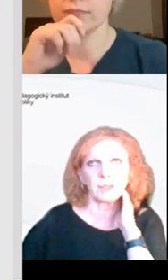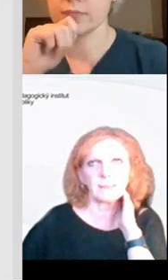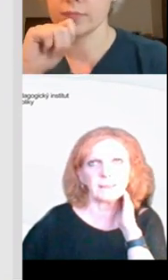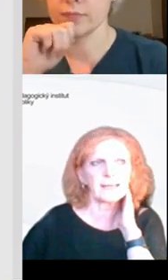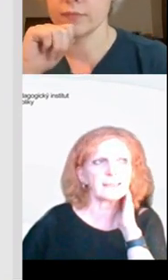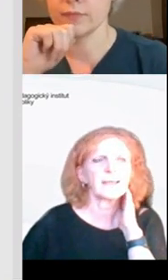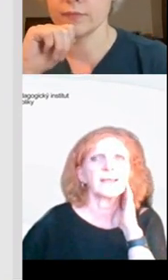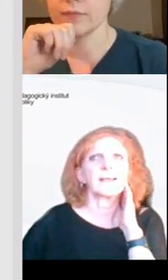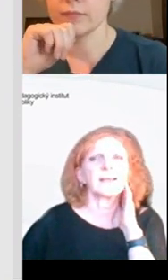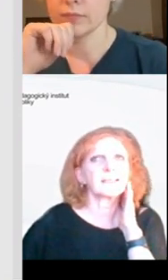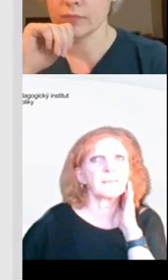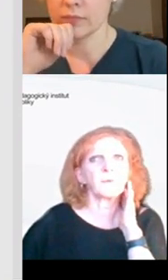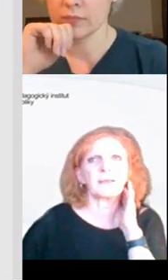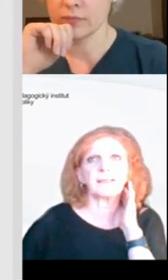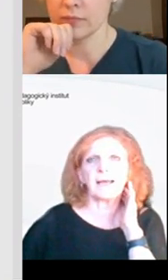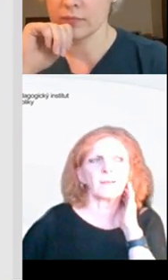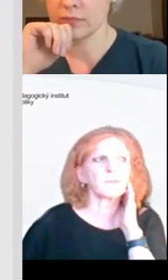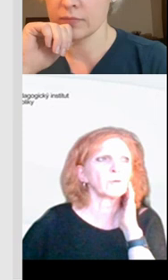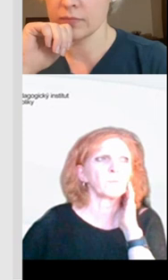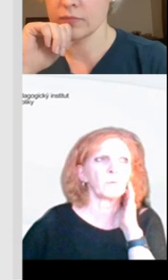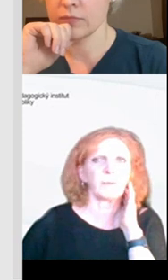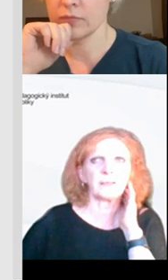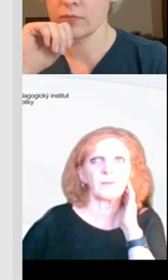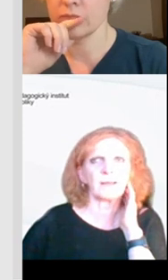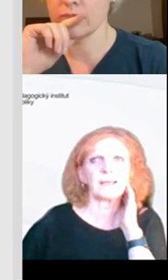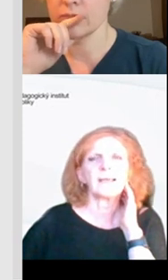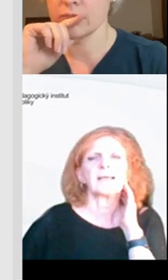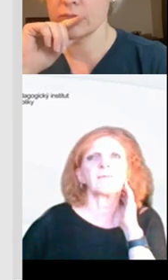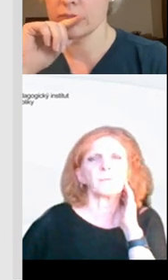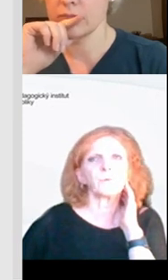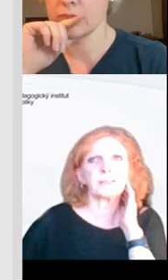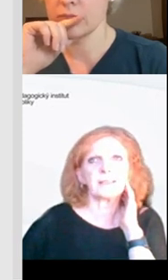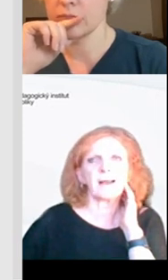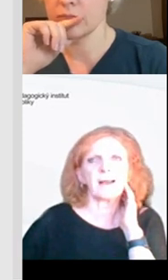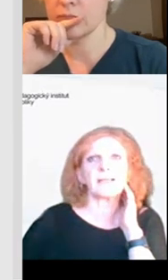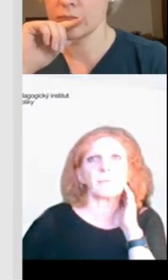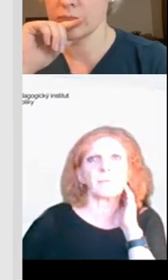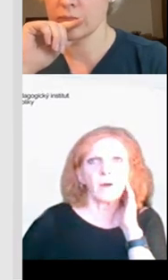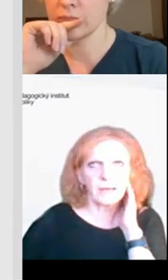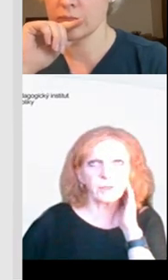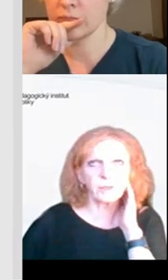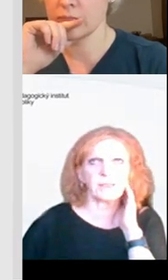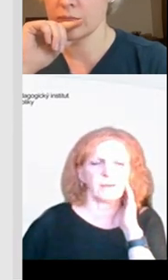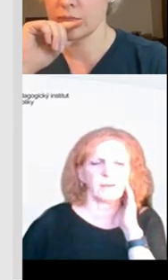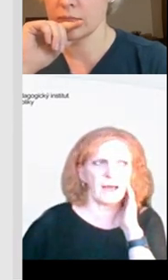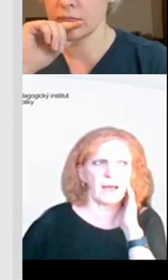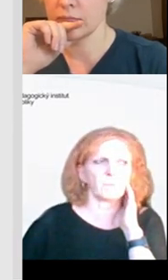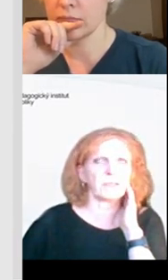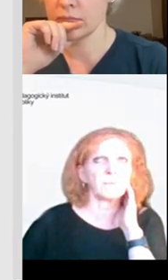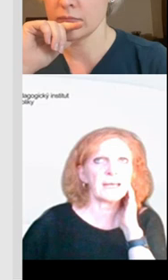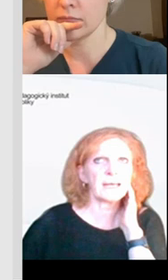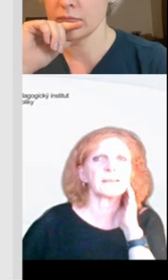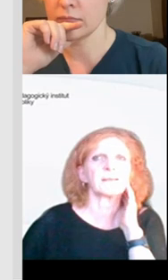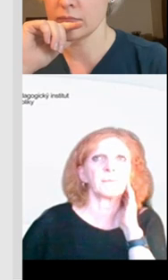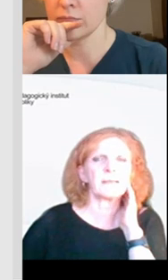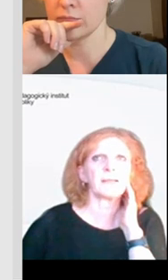jednotlivých předmětech. S tím materiálem jsme už spolupracovali. Vy tam můžete nalézt pro každý váš